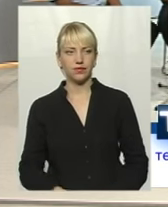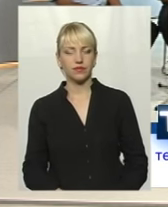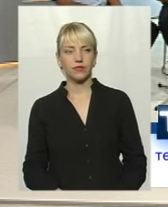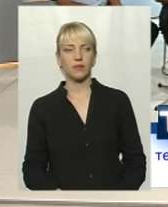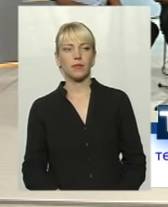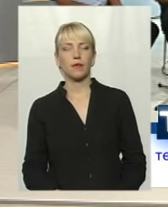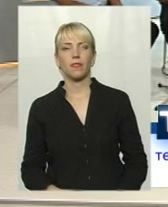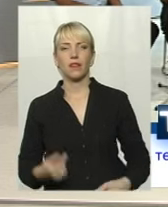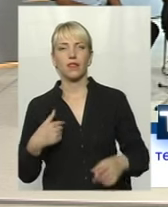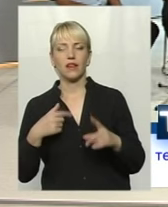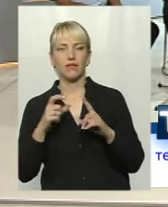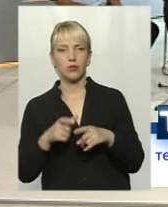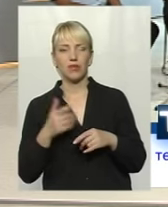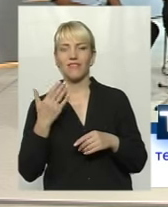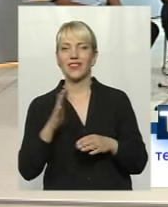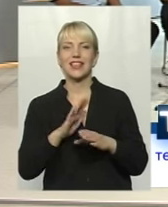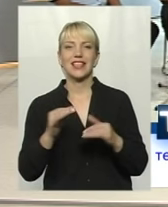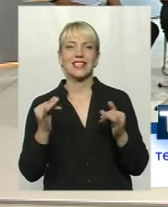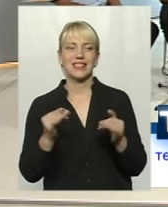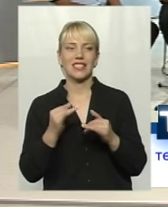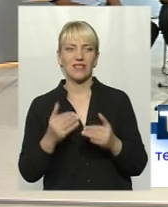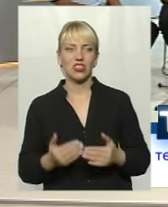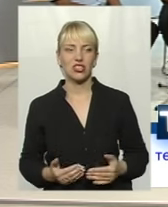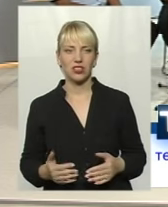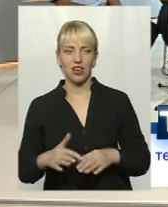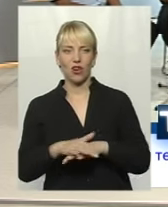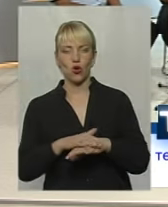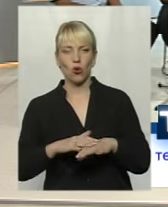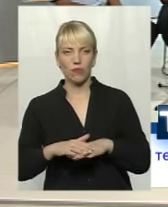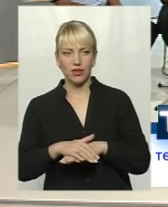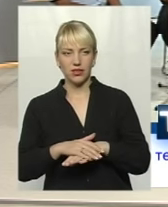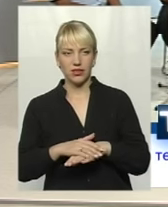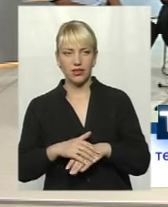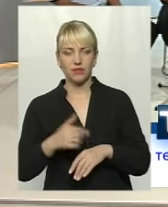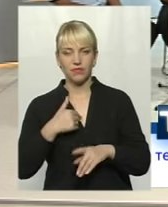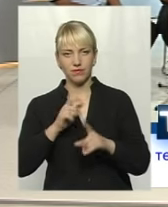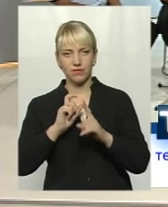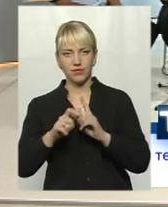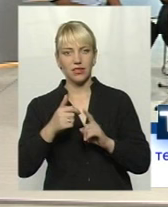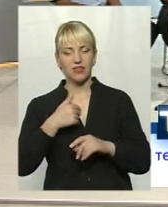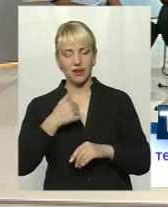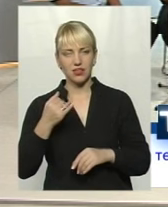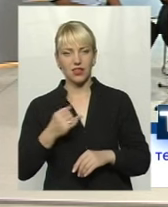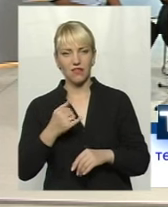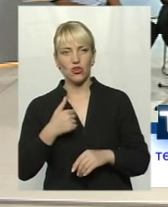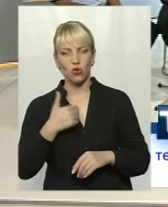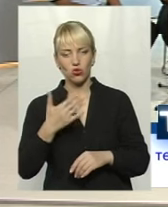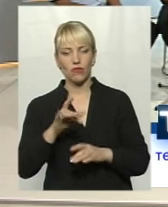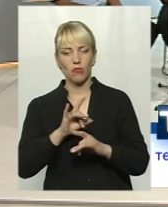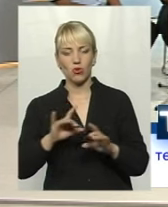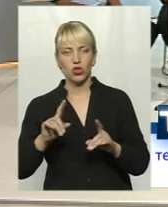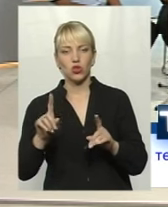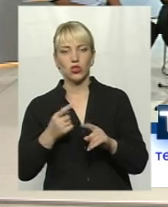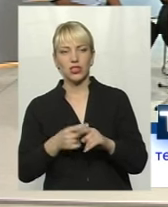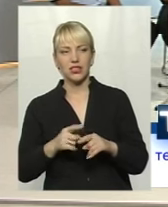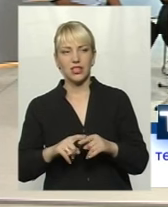Олег Маркович, ви просто не цікавитесь життям громади. нас є офіційний сайт, тому я хочу вам довести до вашого відома, що ця дорога,